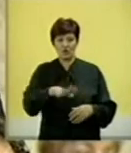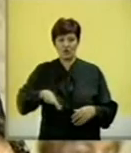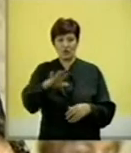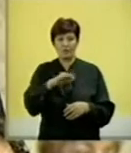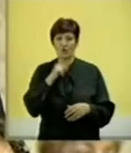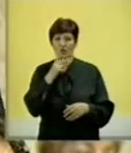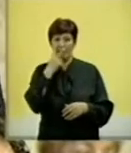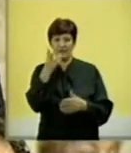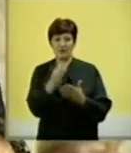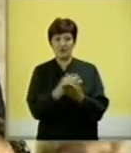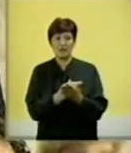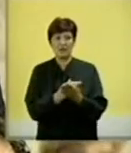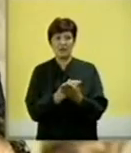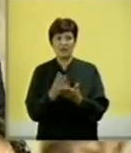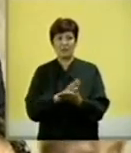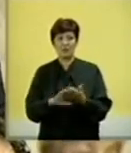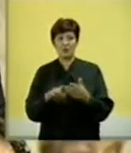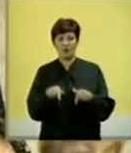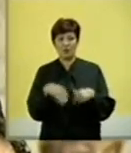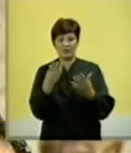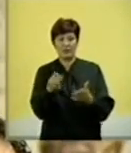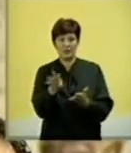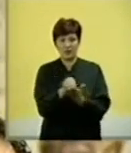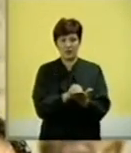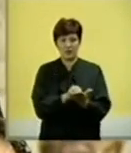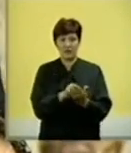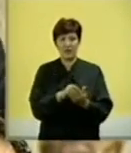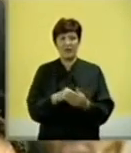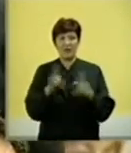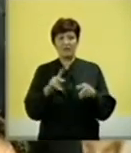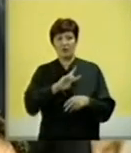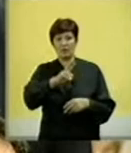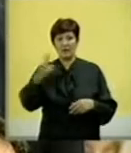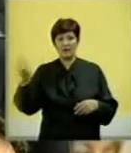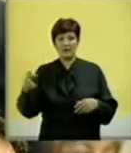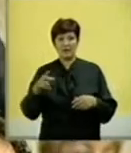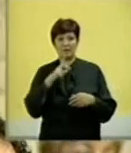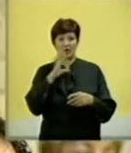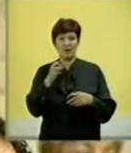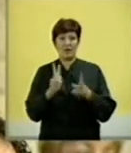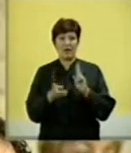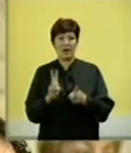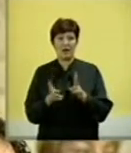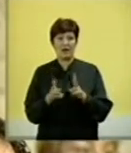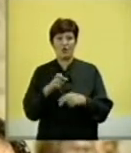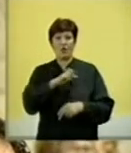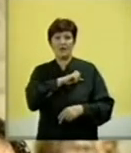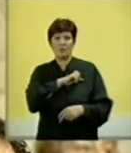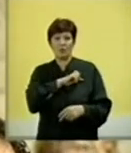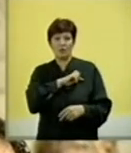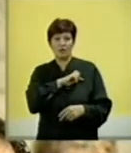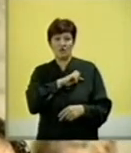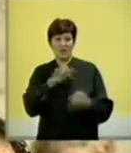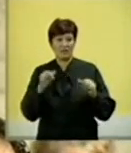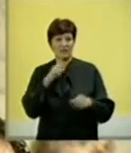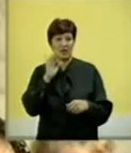oblasti koje predviđa zakon, znači prosto ovdje je data ta činjenica, a svakako da je na daljim organima kako republičkih